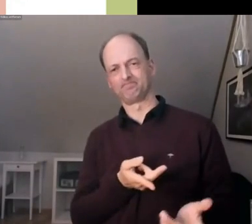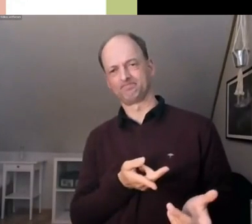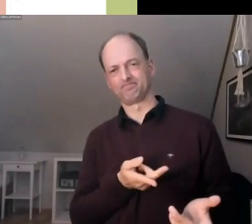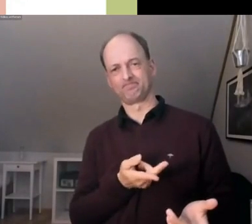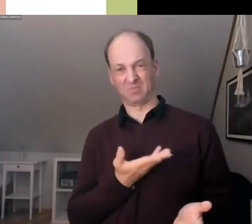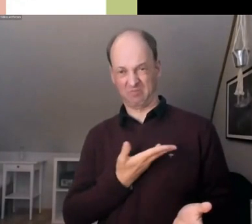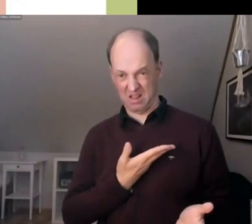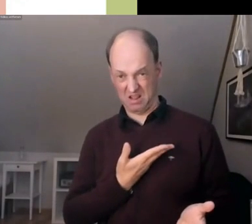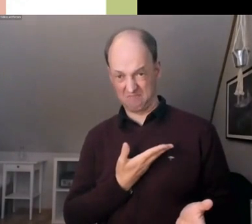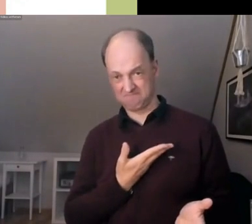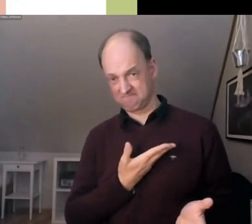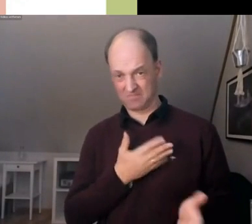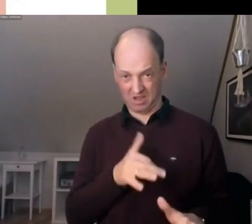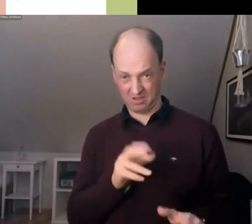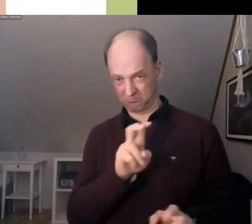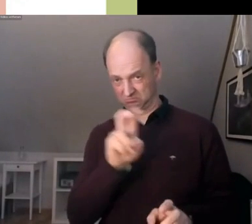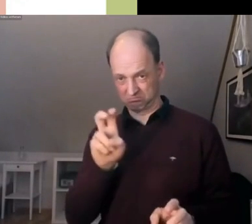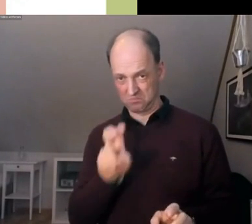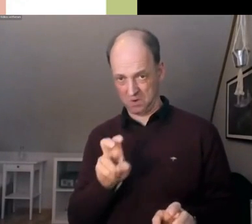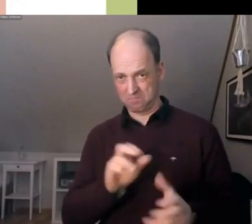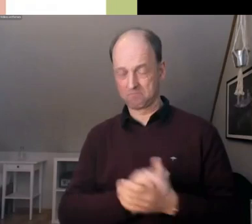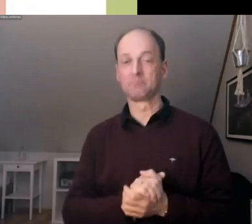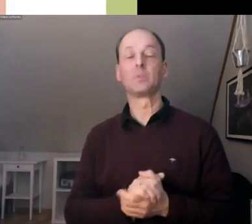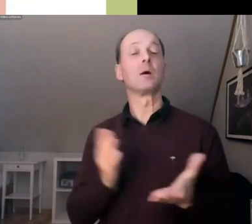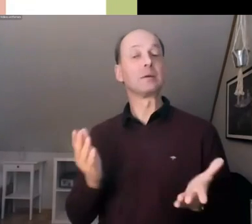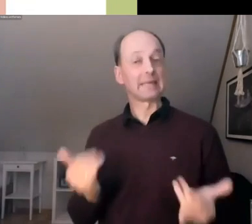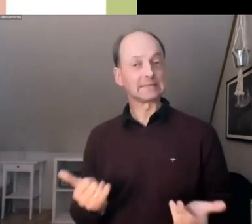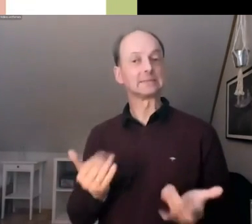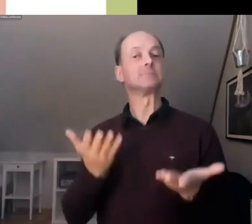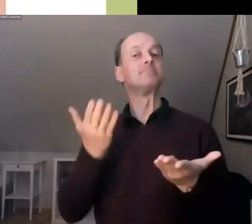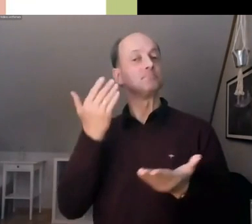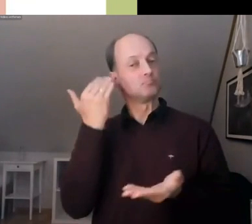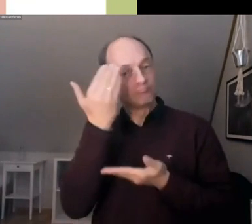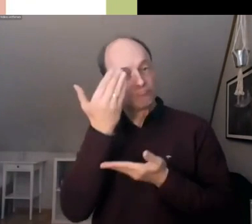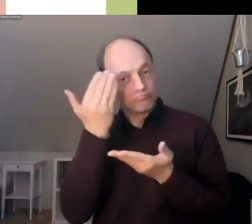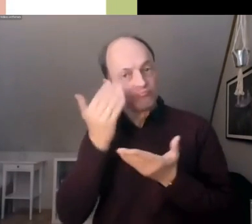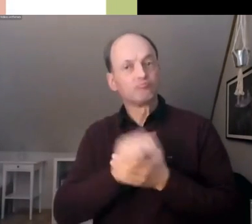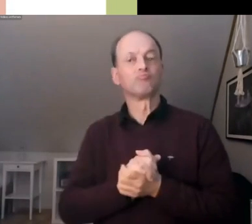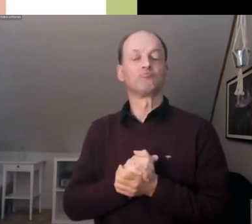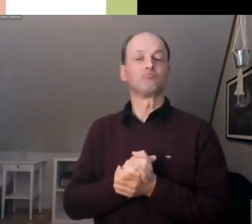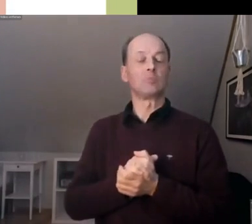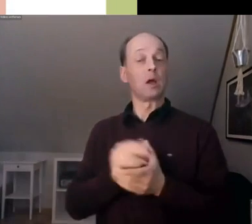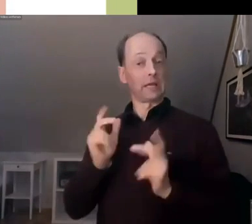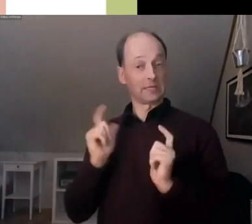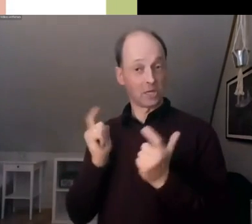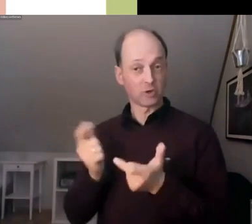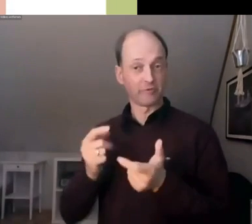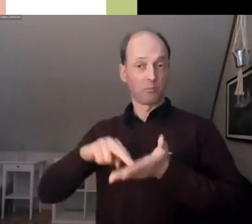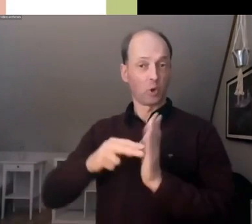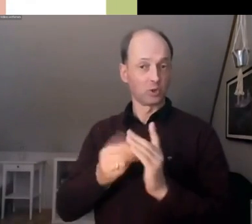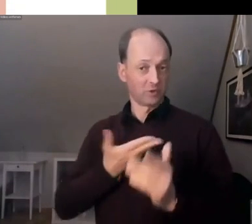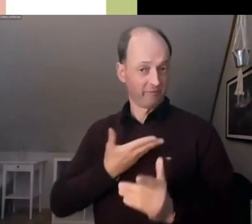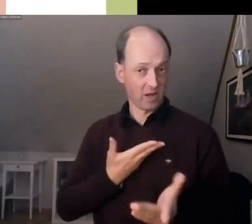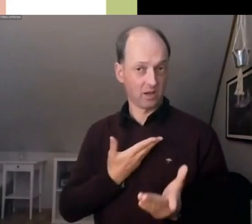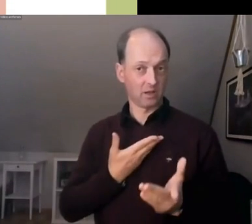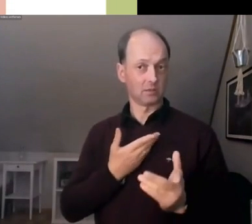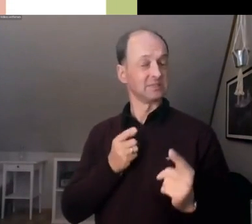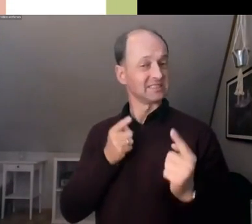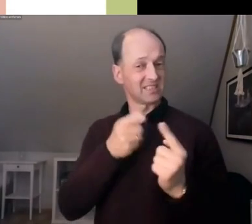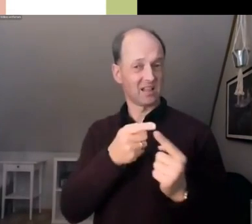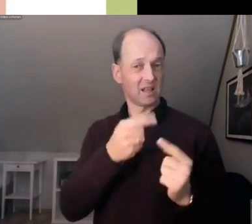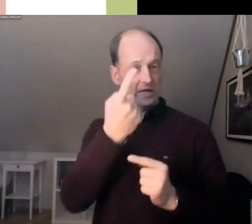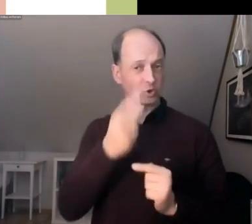also mal, wie können wir den gesellschaftlichen und politischen Willen zu 1,5 Grad Politik befördern?